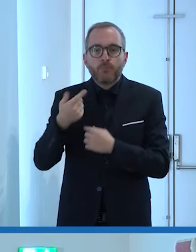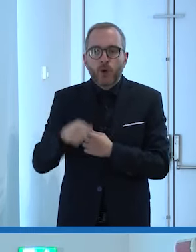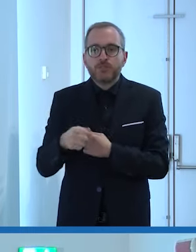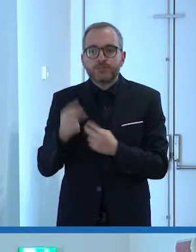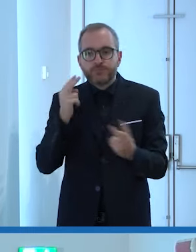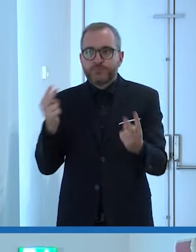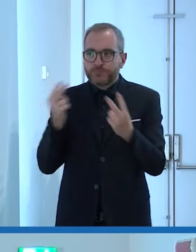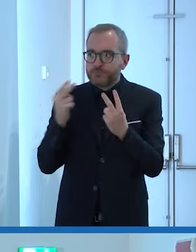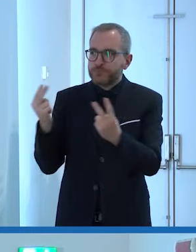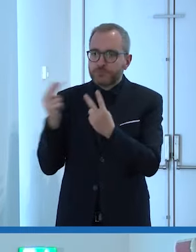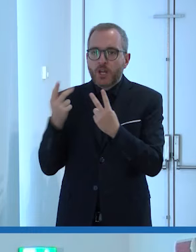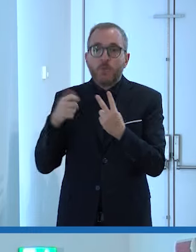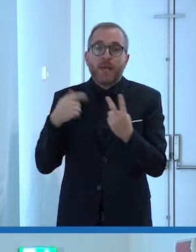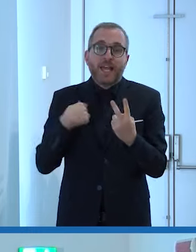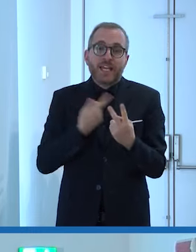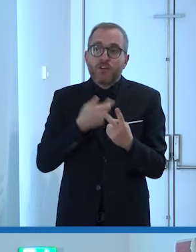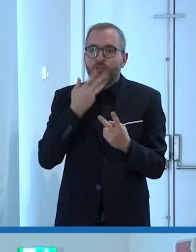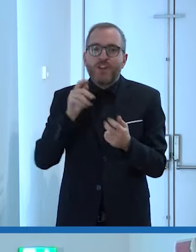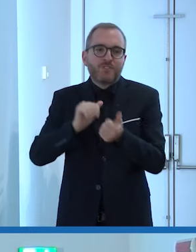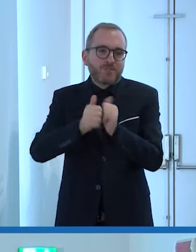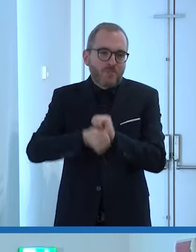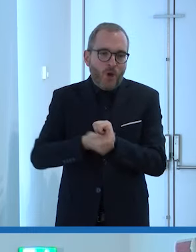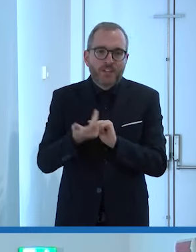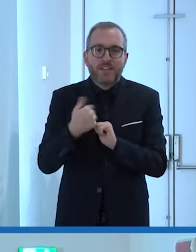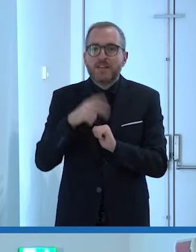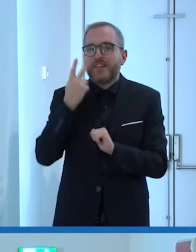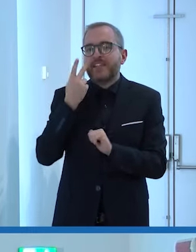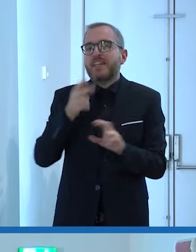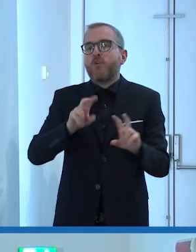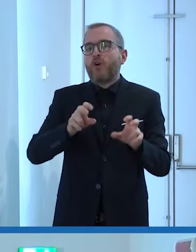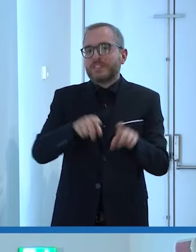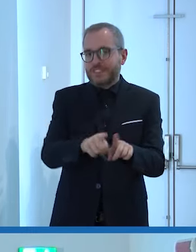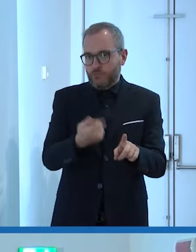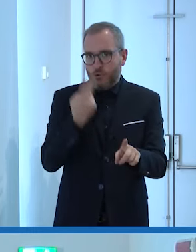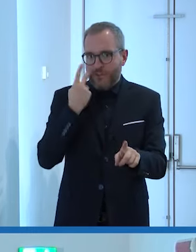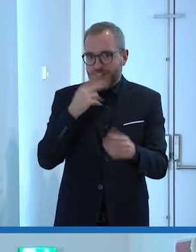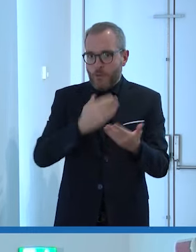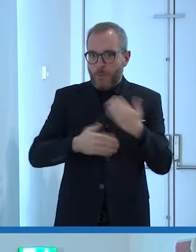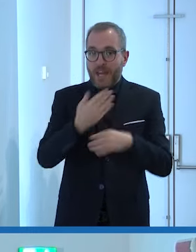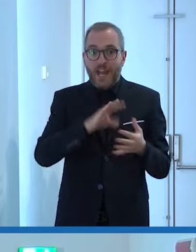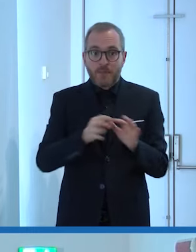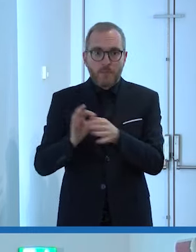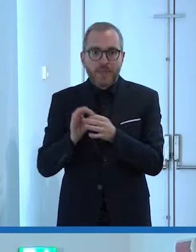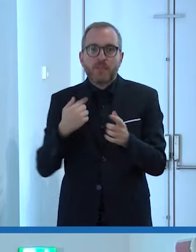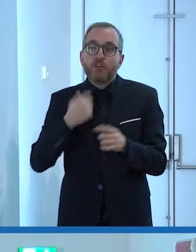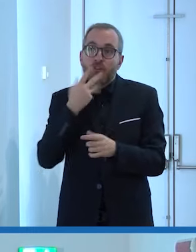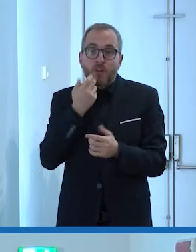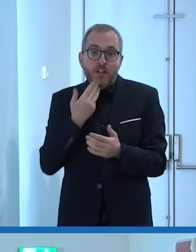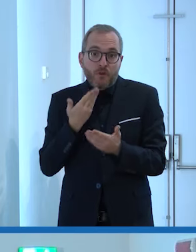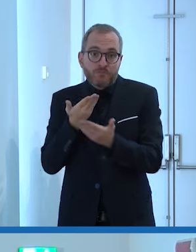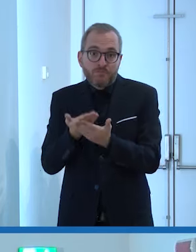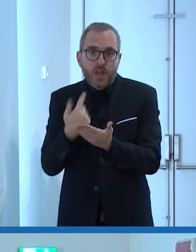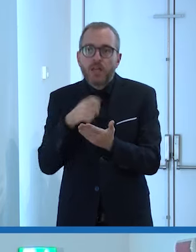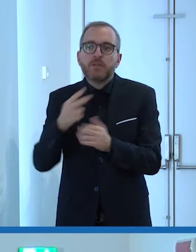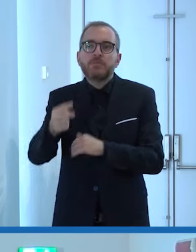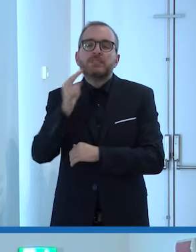magari volevo fare anche sport nonostante in tv vedessi le paralimpiadi quando ci provavo io la risposta che